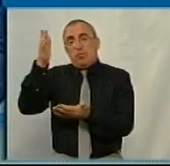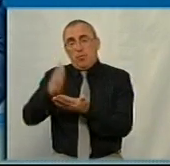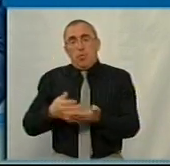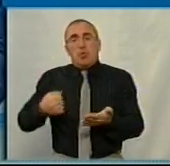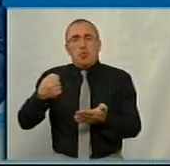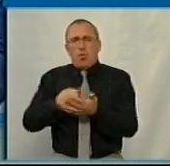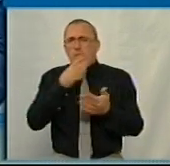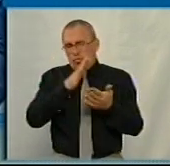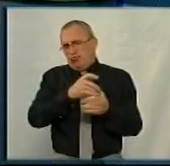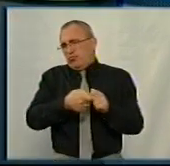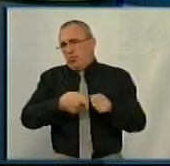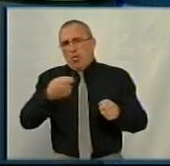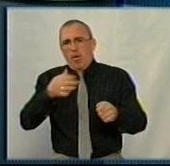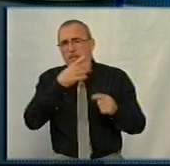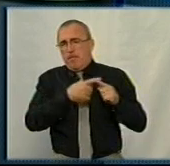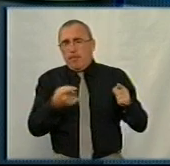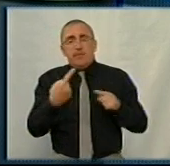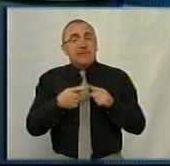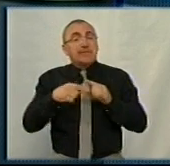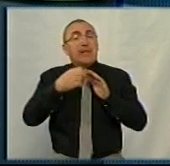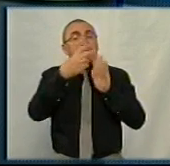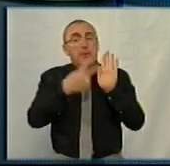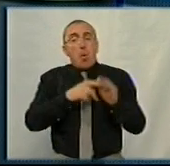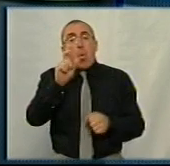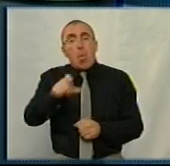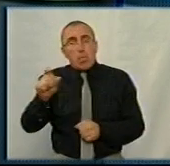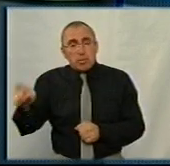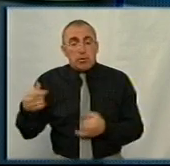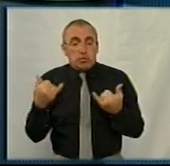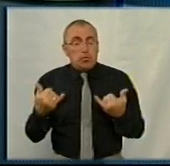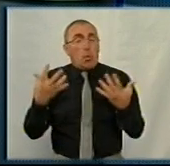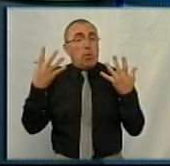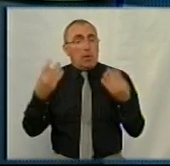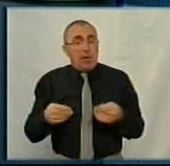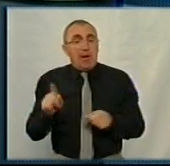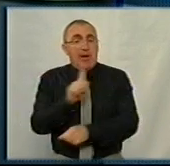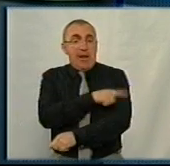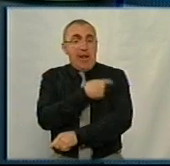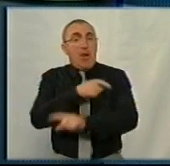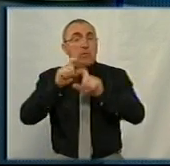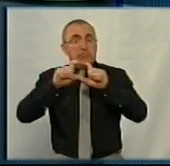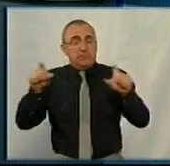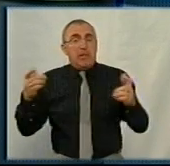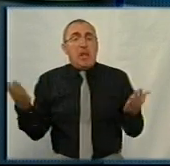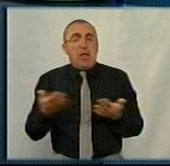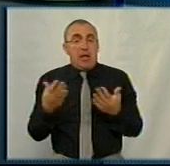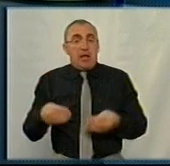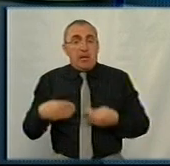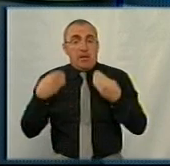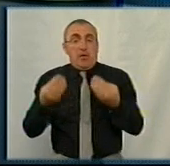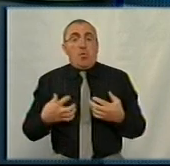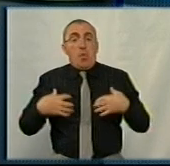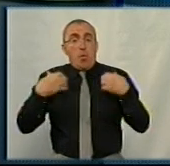досить тривалий період. Але це 17 осіб. На сьогоднішній день лікувальний заклад, який надає